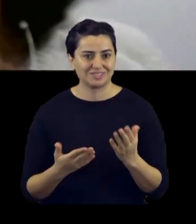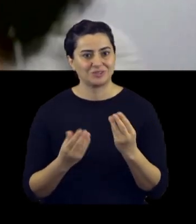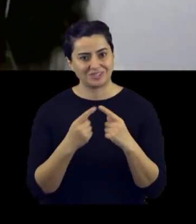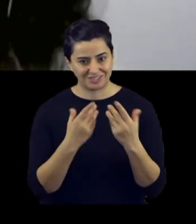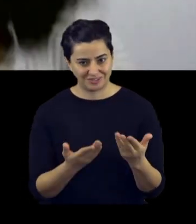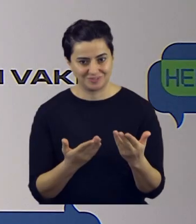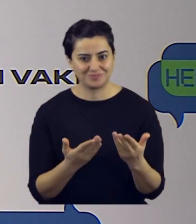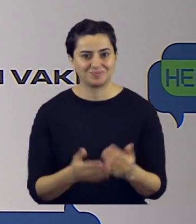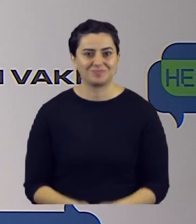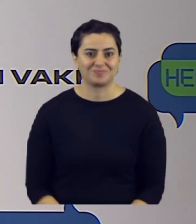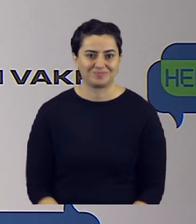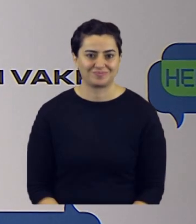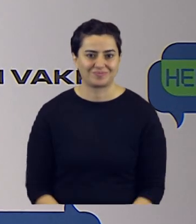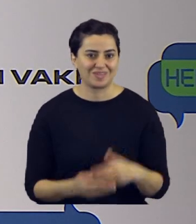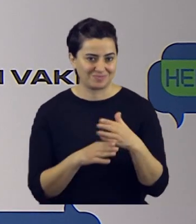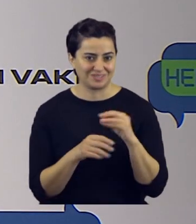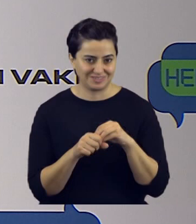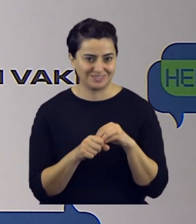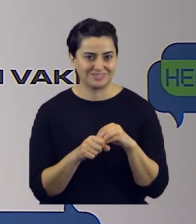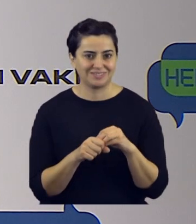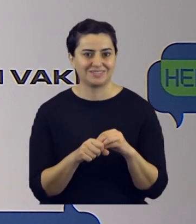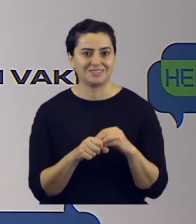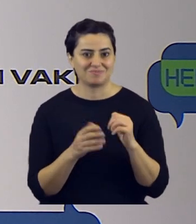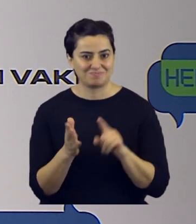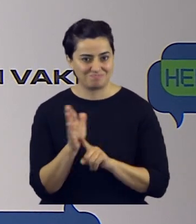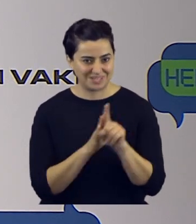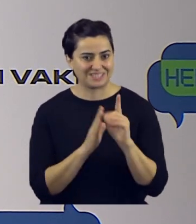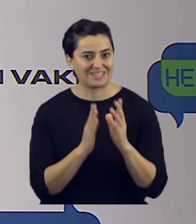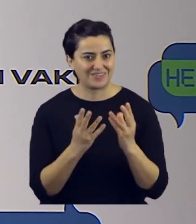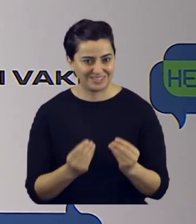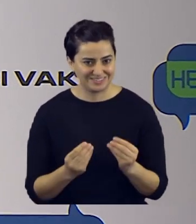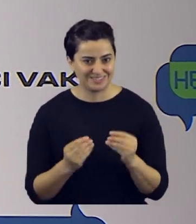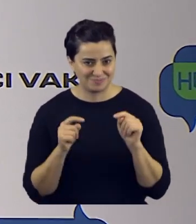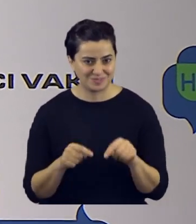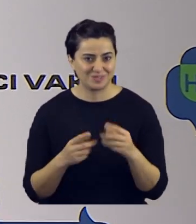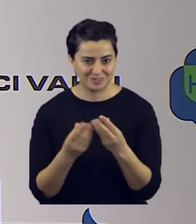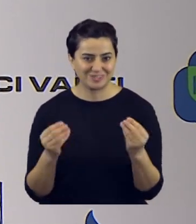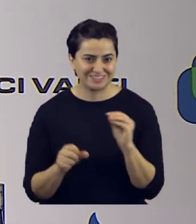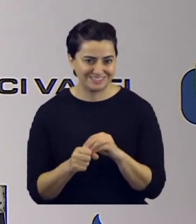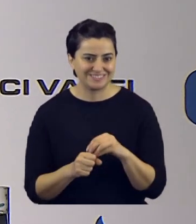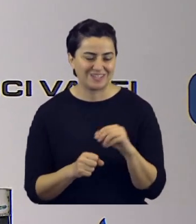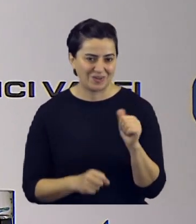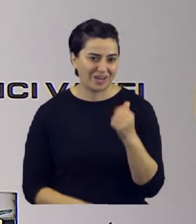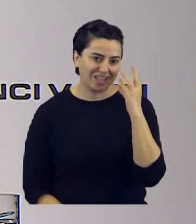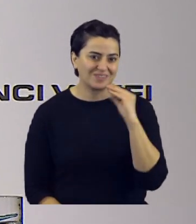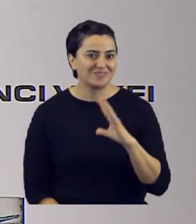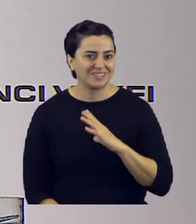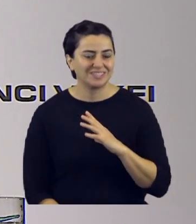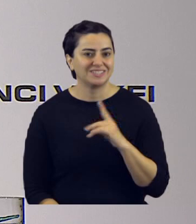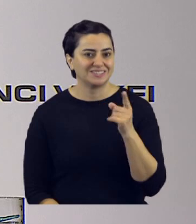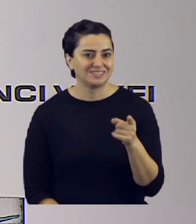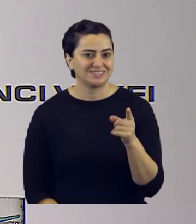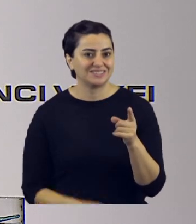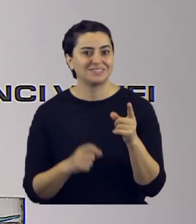karşımdasınız. Çok teşekkür ediyorum paylaştığım bilgiler için. Başarılarının devamını dilerim. Bu birçok kişi için çok anlam ifade ediyor.